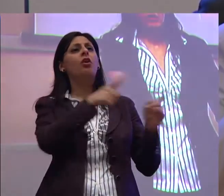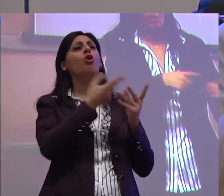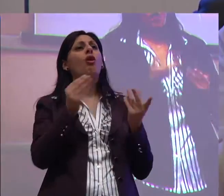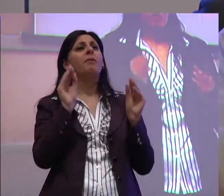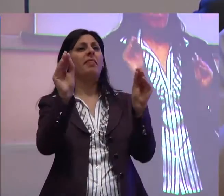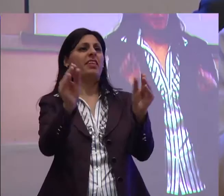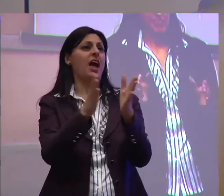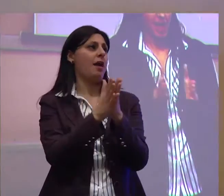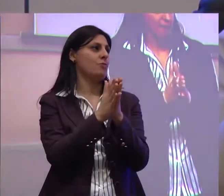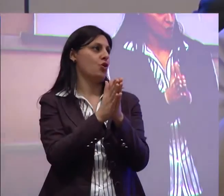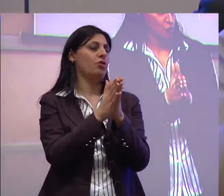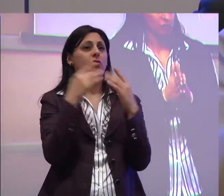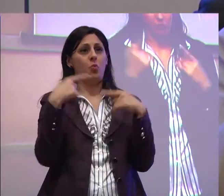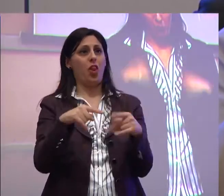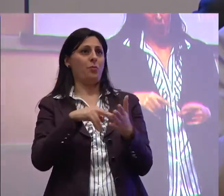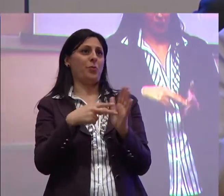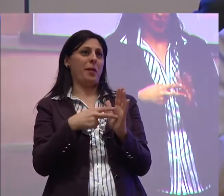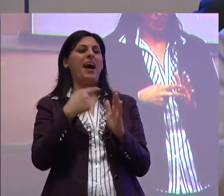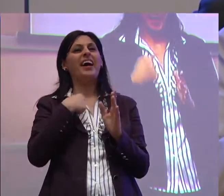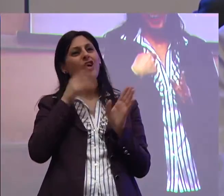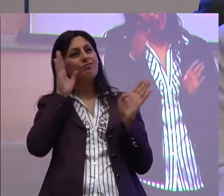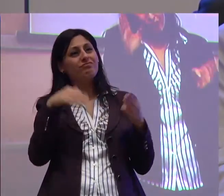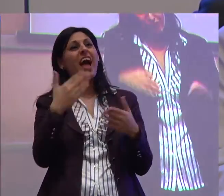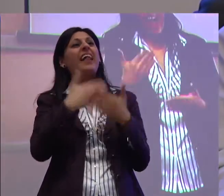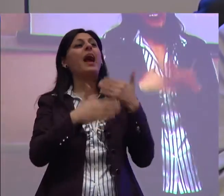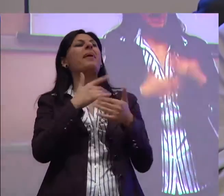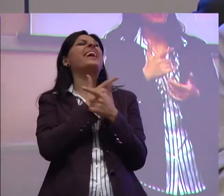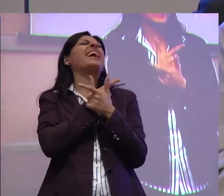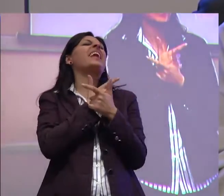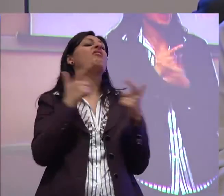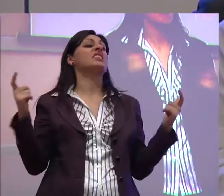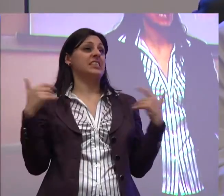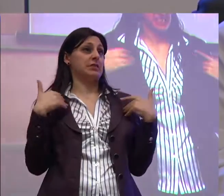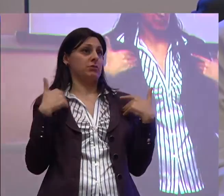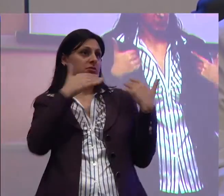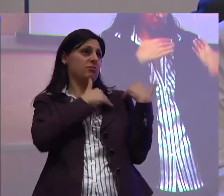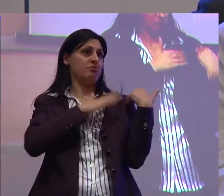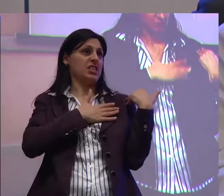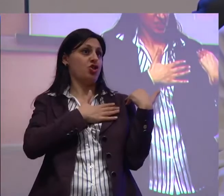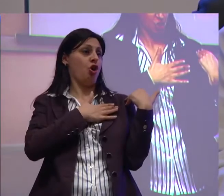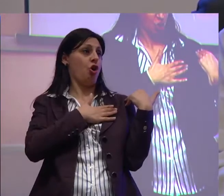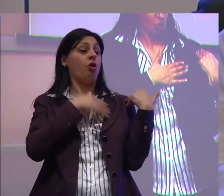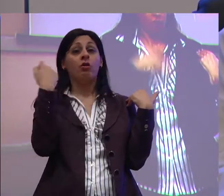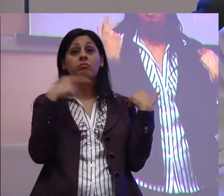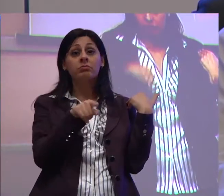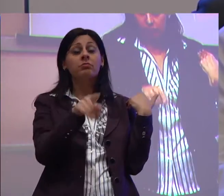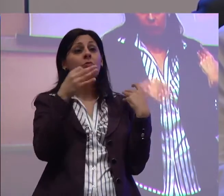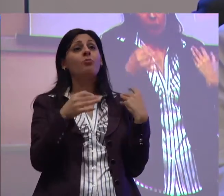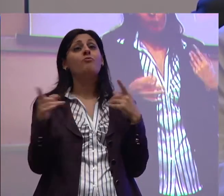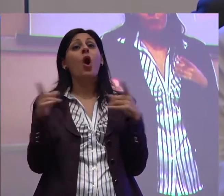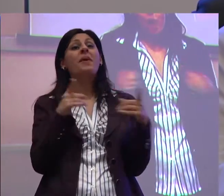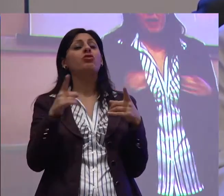perché questo è il problema. Io mi occupo di questi handicappati gravissimi che per i quali in questo momento veramente